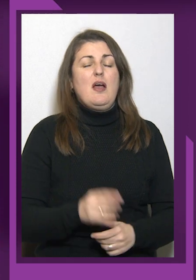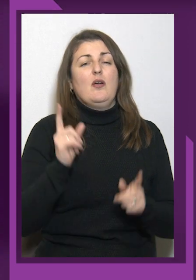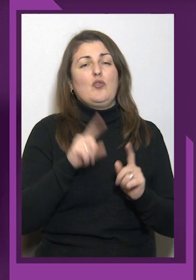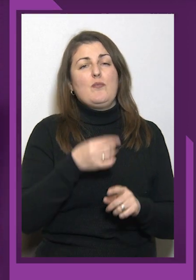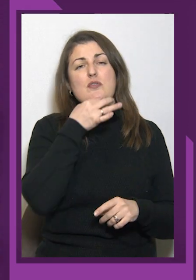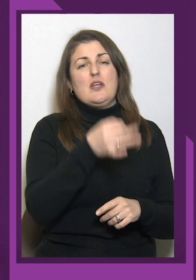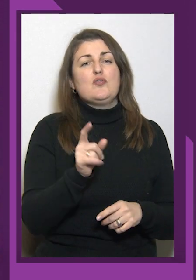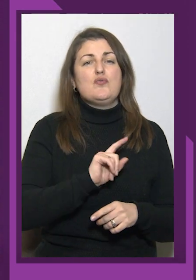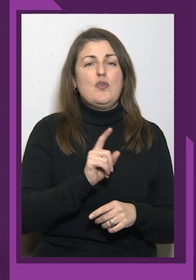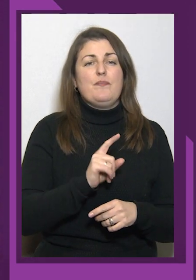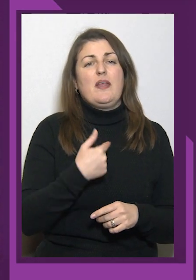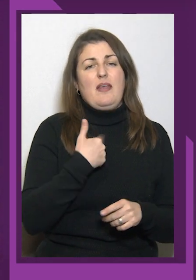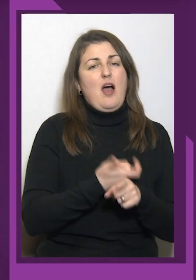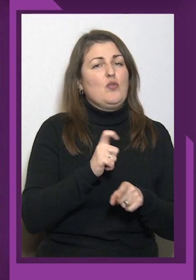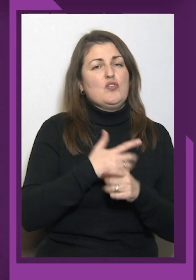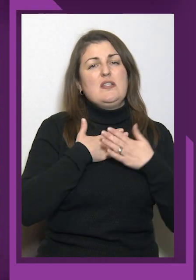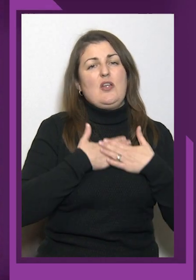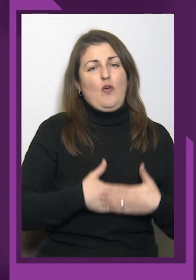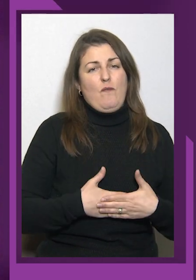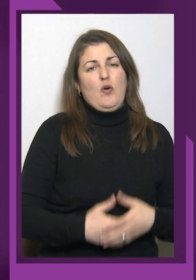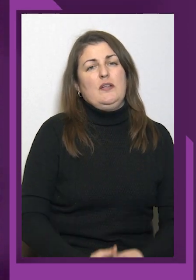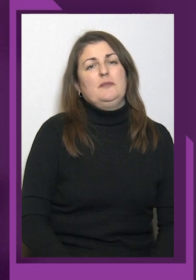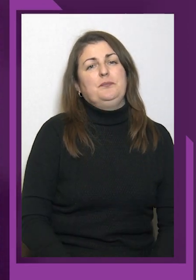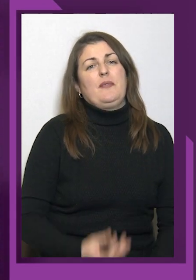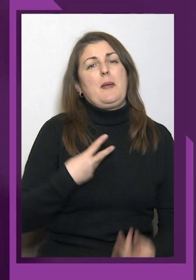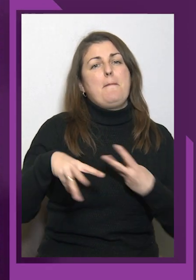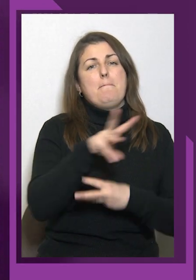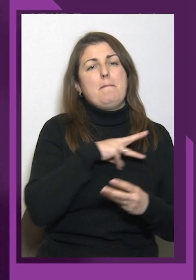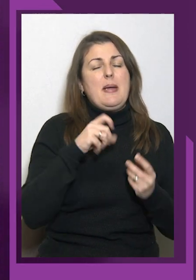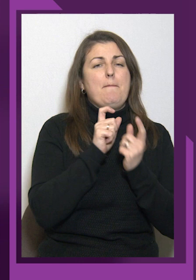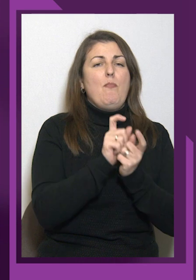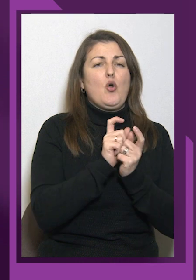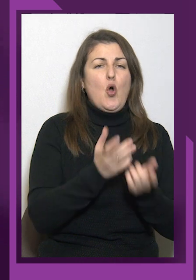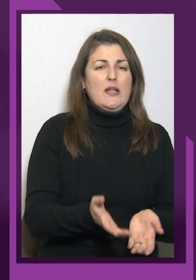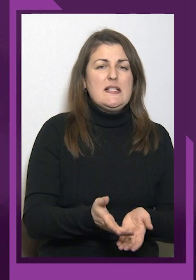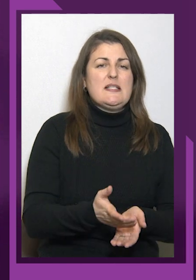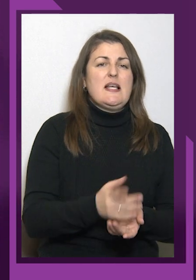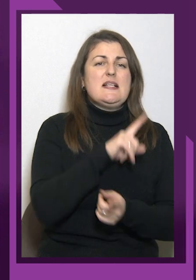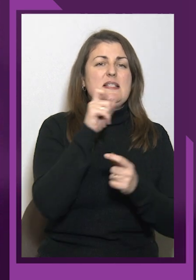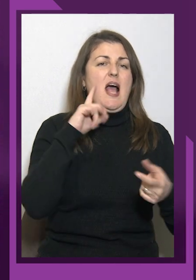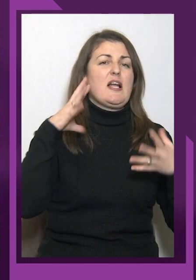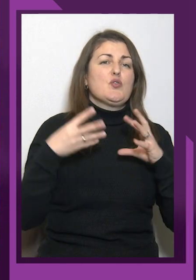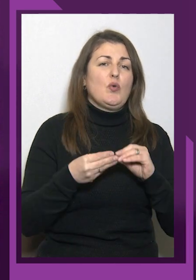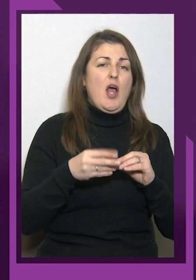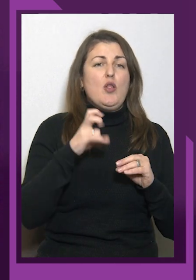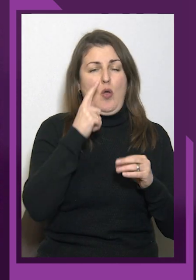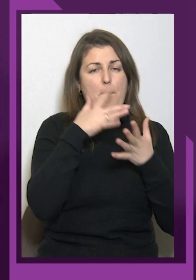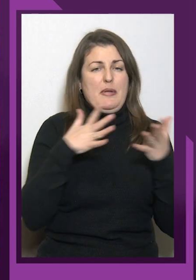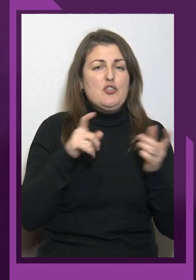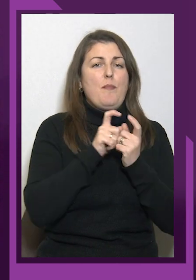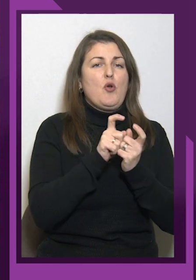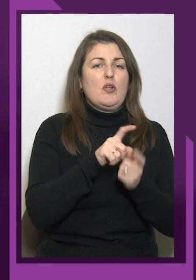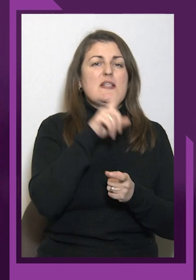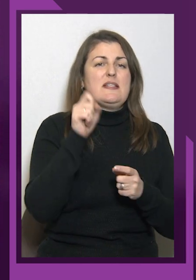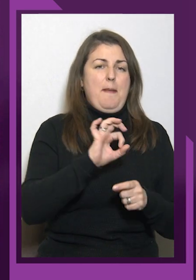Ми боролися за результат, але більше боролися за медалі. Тому у